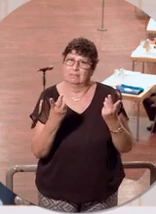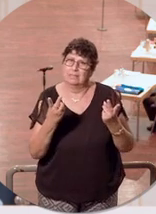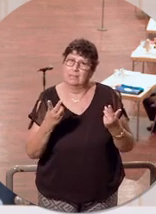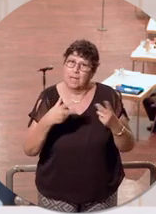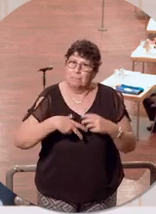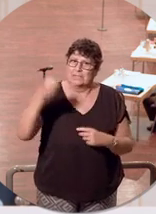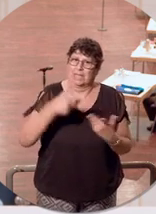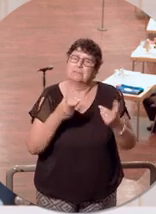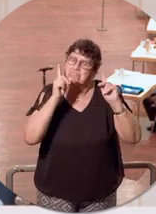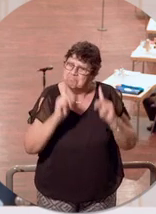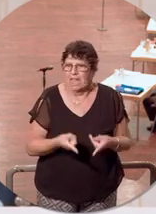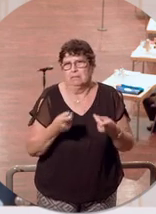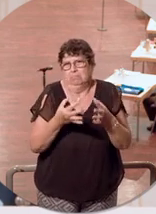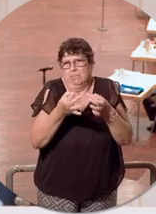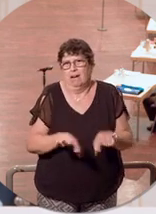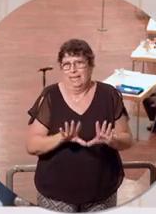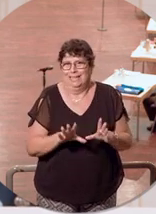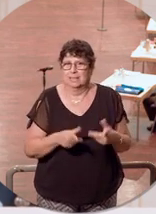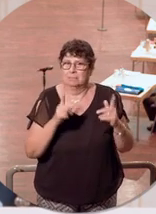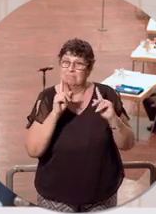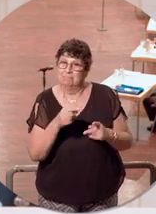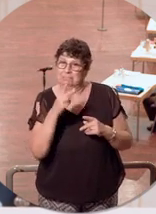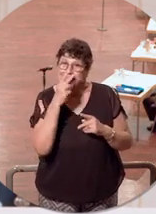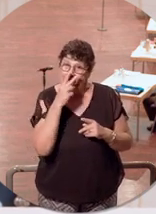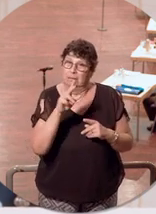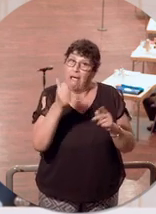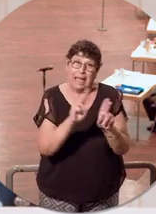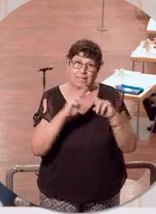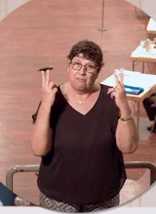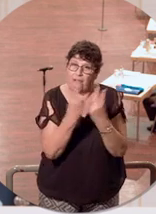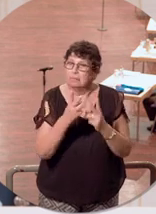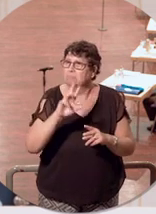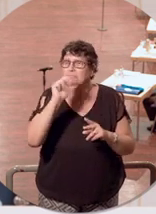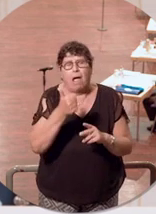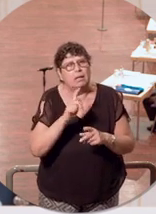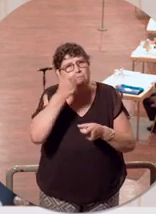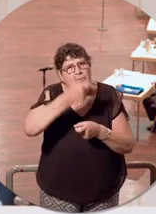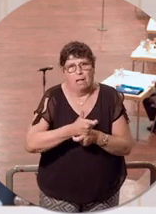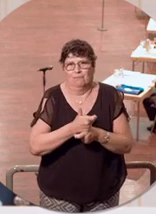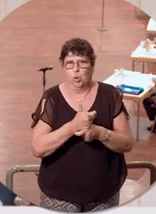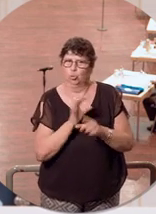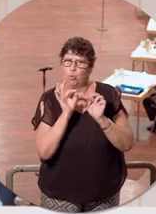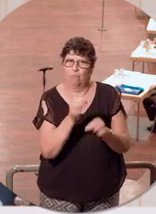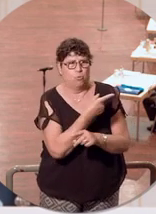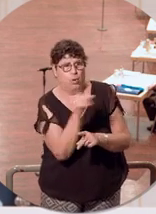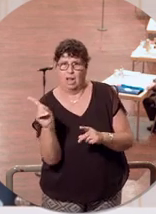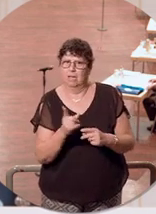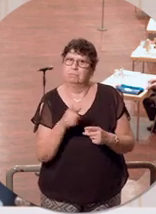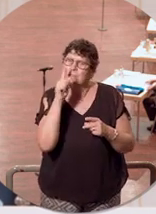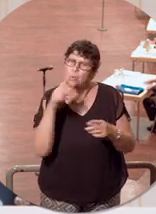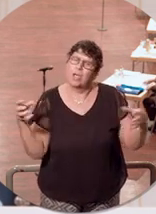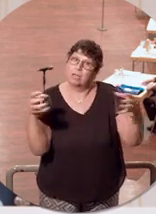Selten ist es so deutlich geworden. Wir leben in einer Welt, wir tragen eine Verantwortung füreinander und nur gemeinsam